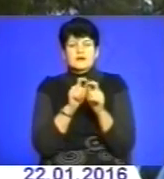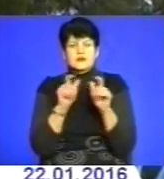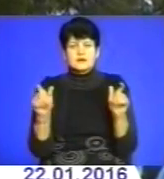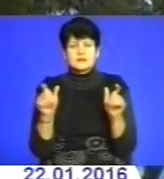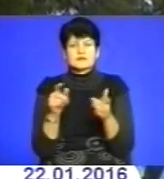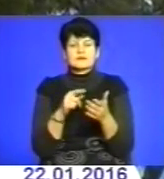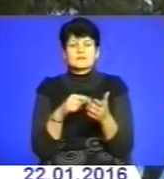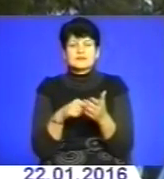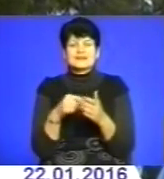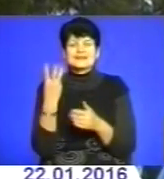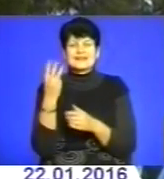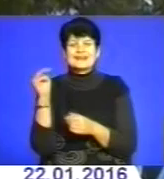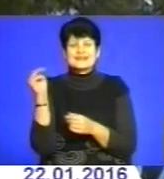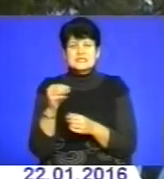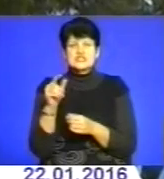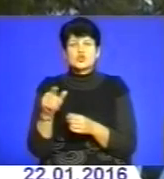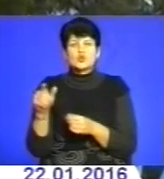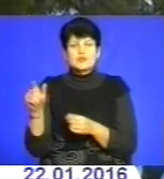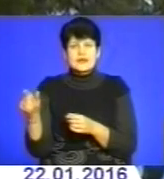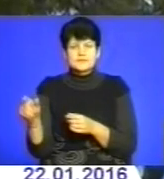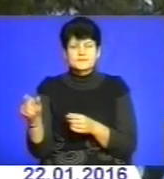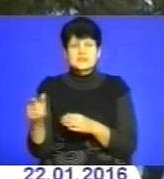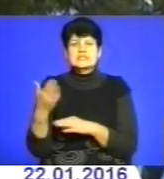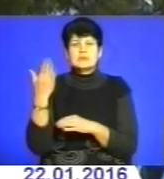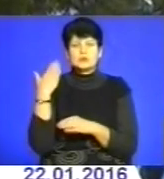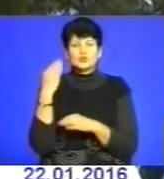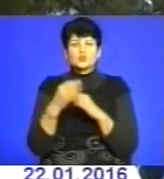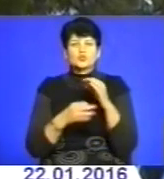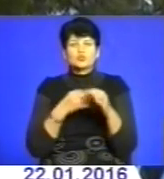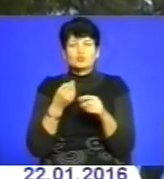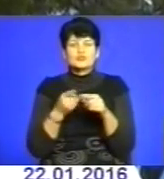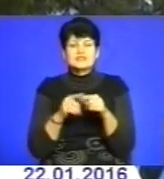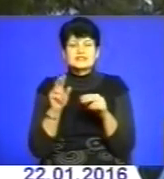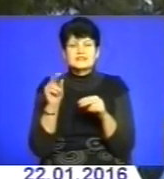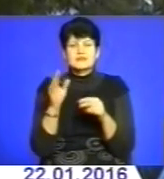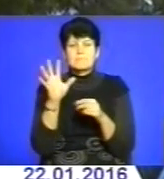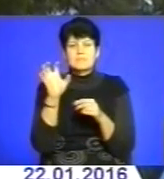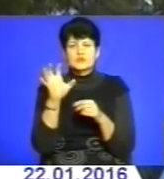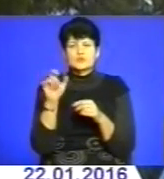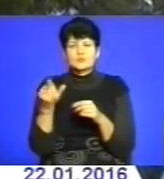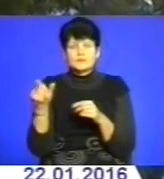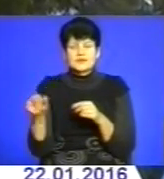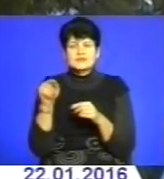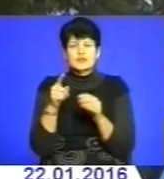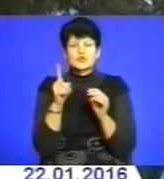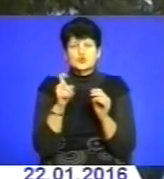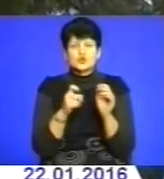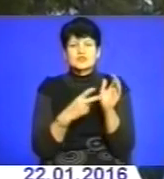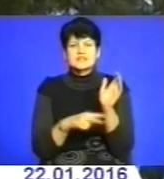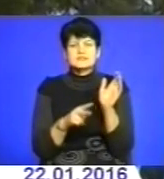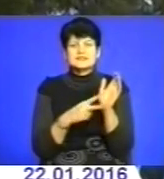понад три тисячі людей. За минулу добу ця цифра складає 500 чоловік, з них 177